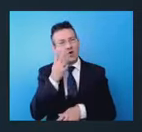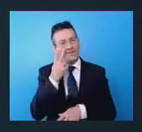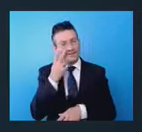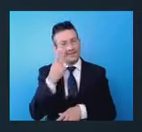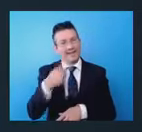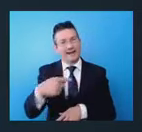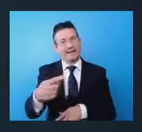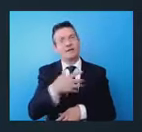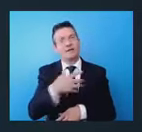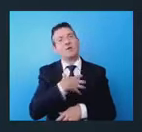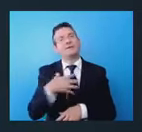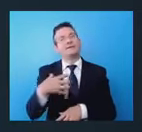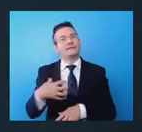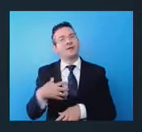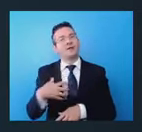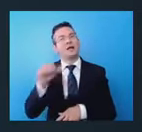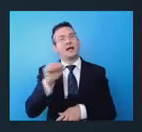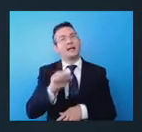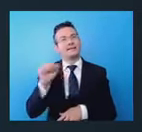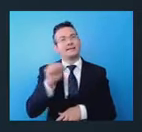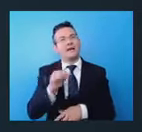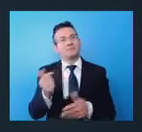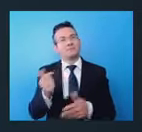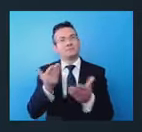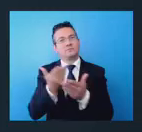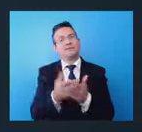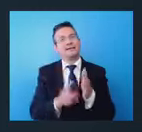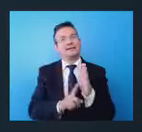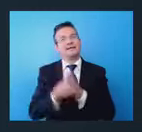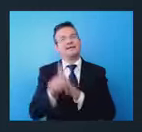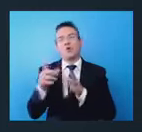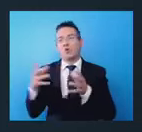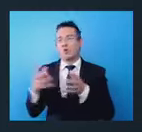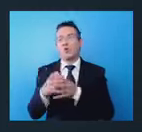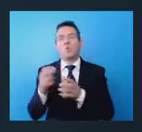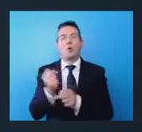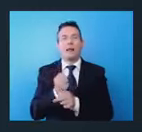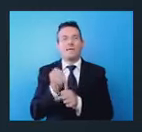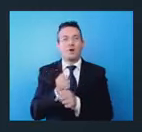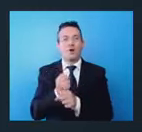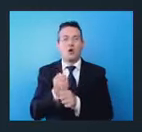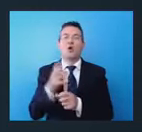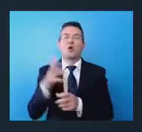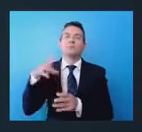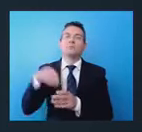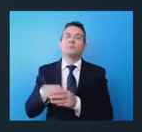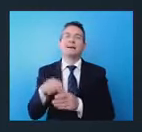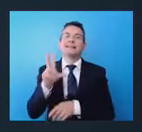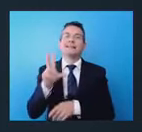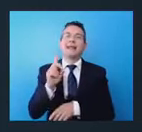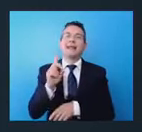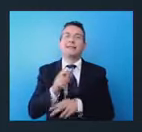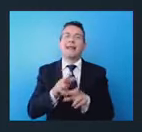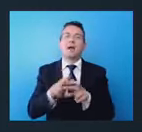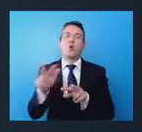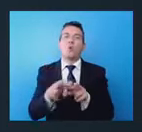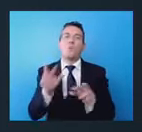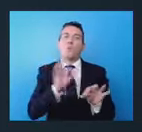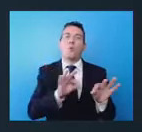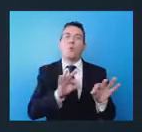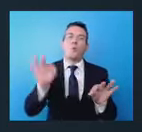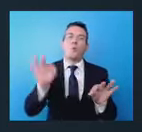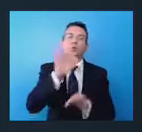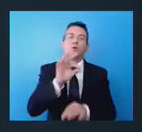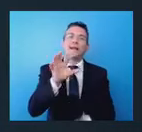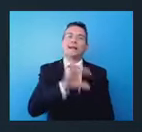Alessandri presenterà gli esiti del gruppo di lavoro che coinvolge oltre 30 comuni della nostra regione nella